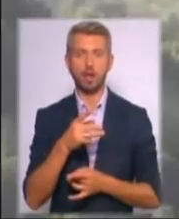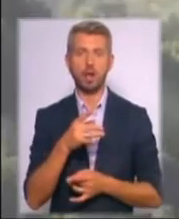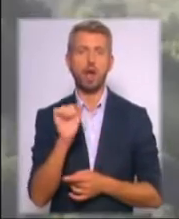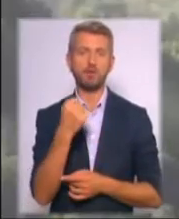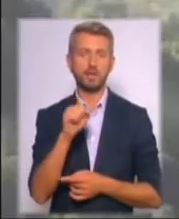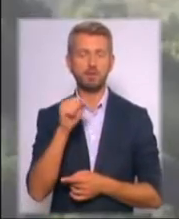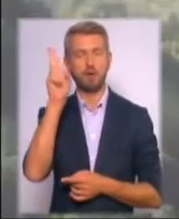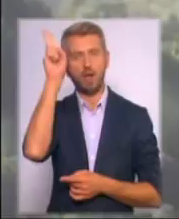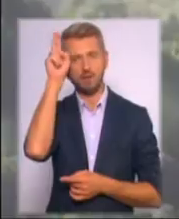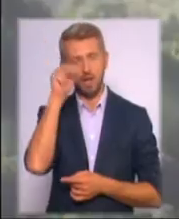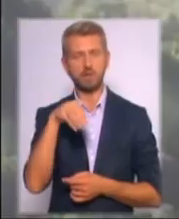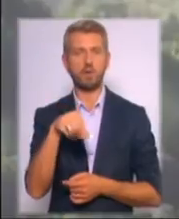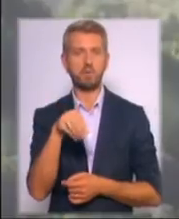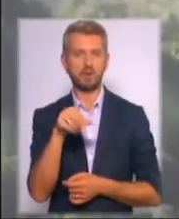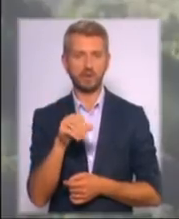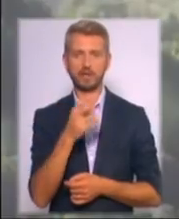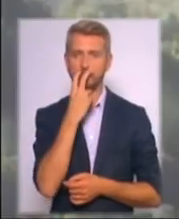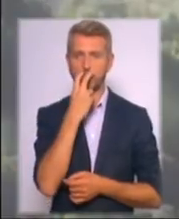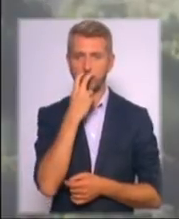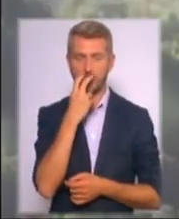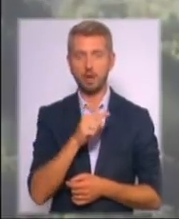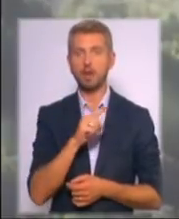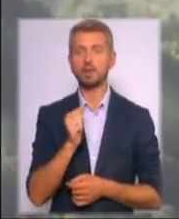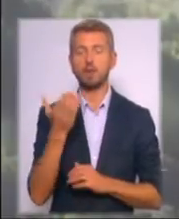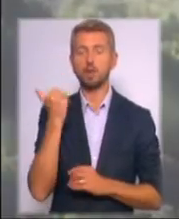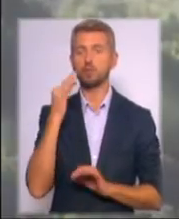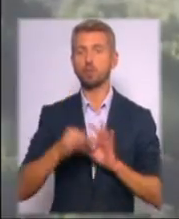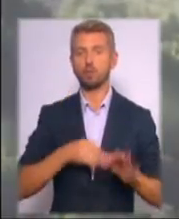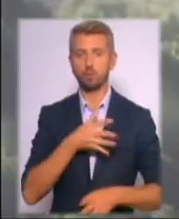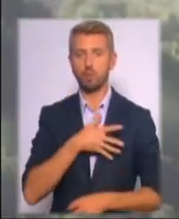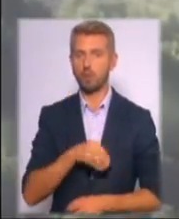За минулу добу Україна втратила одного захисника. Двоє бійців поранені.